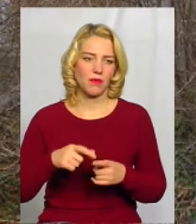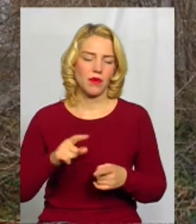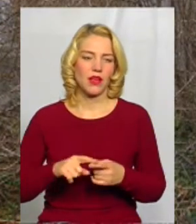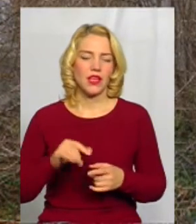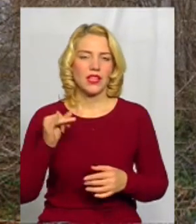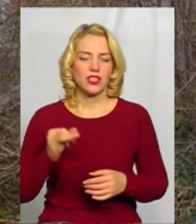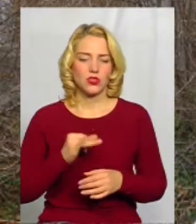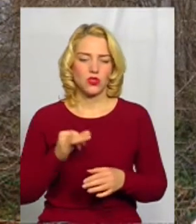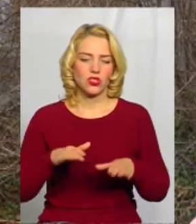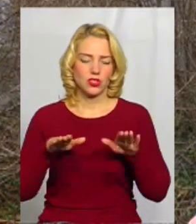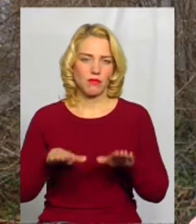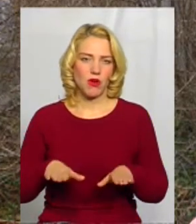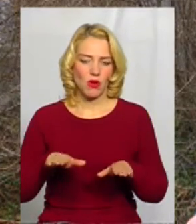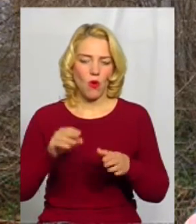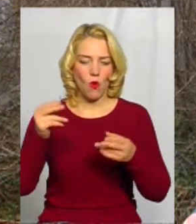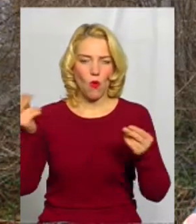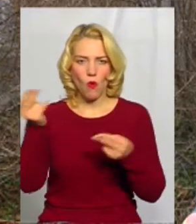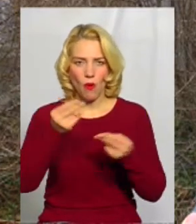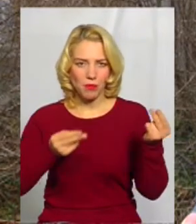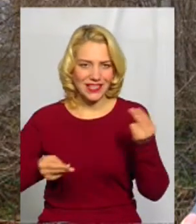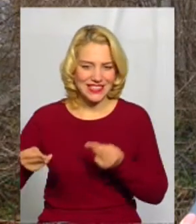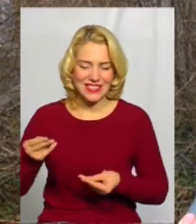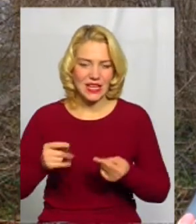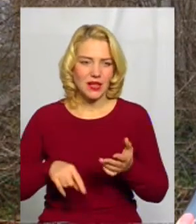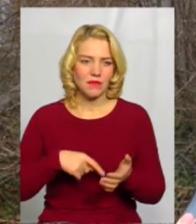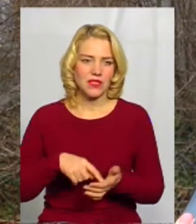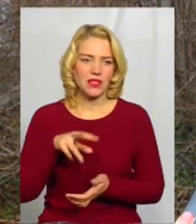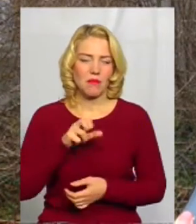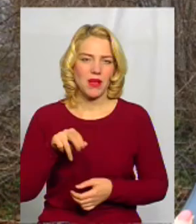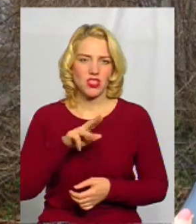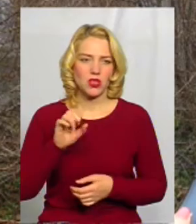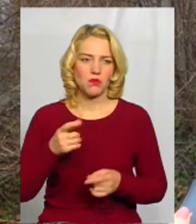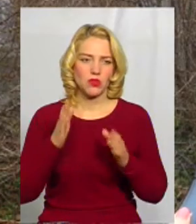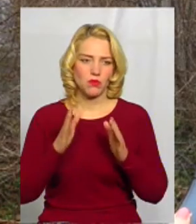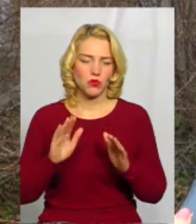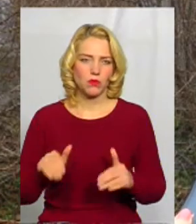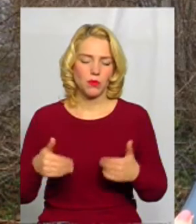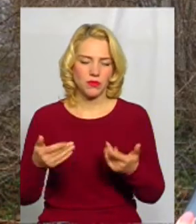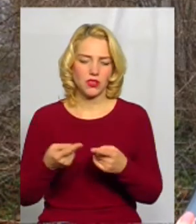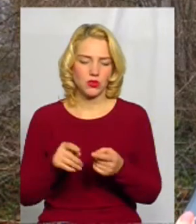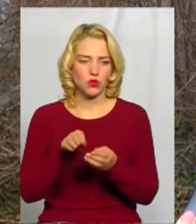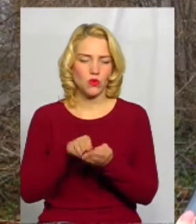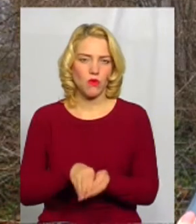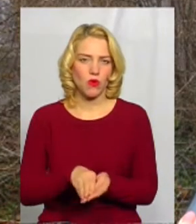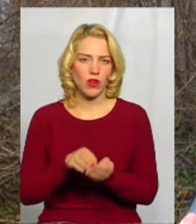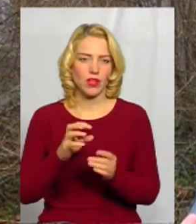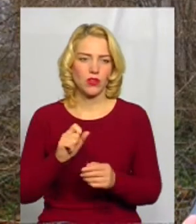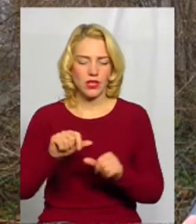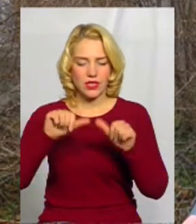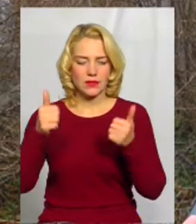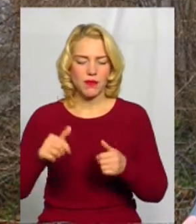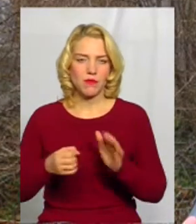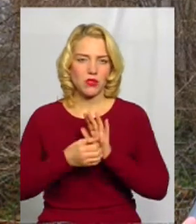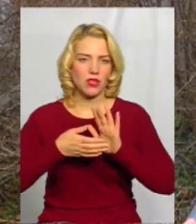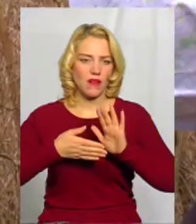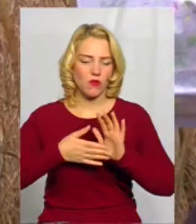містечка Меджибужа. І відповідно ми будемо пропонувати цю могилу з пам'ятником до постановки на облік, як